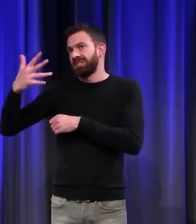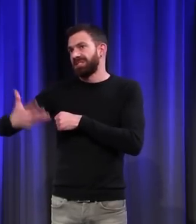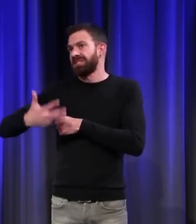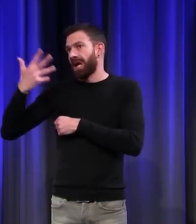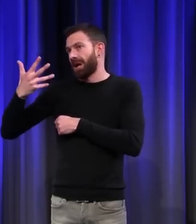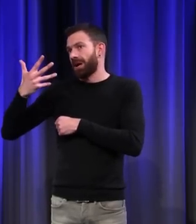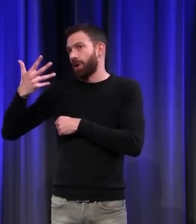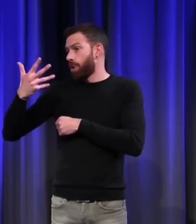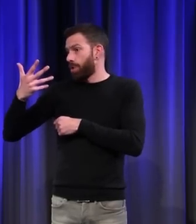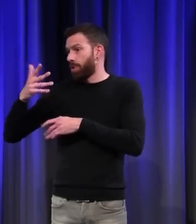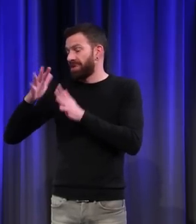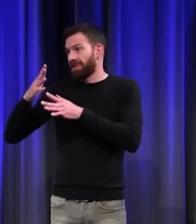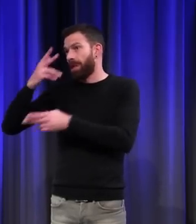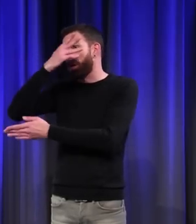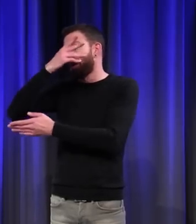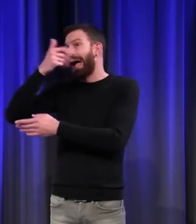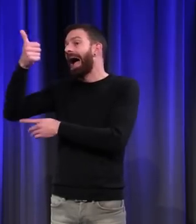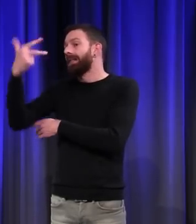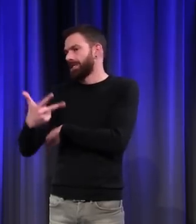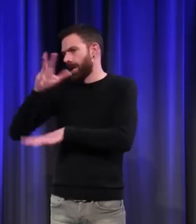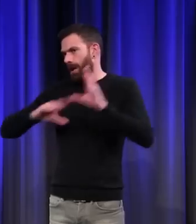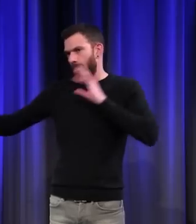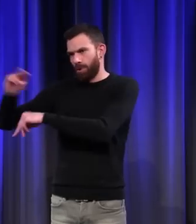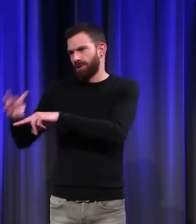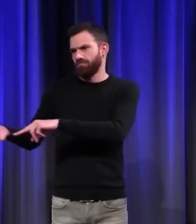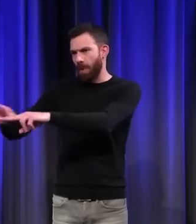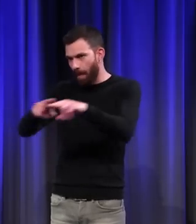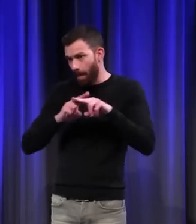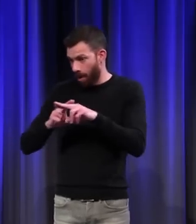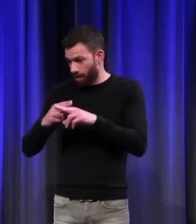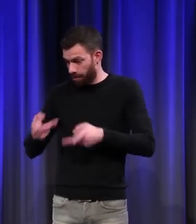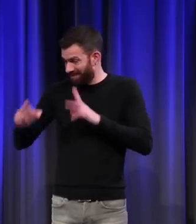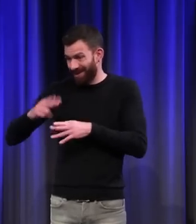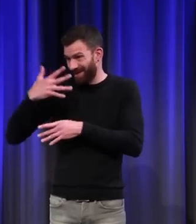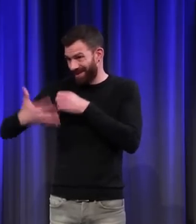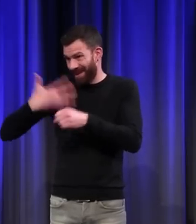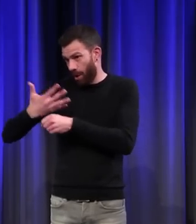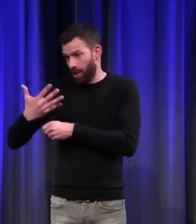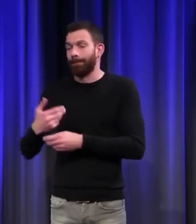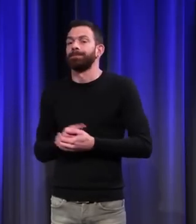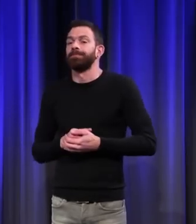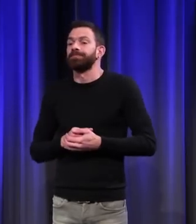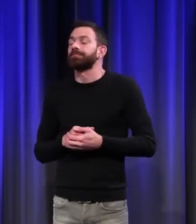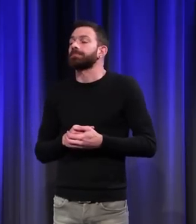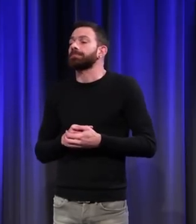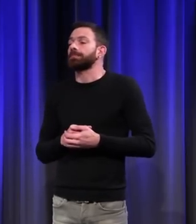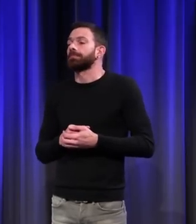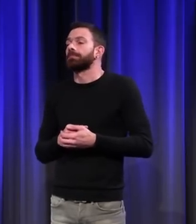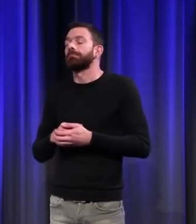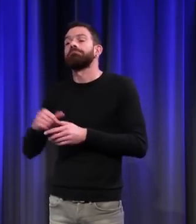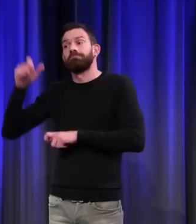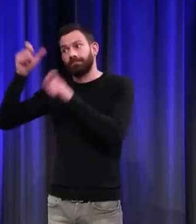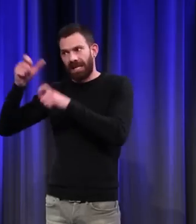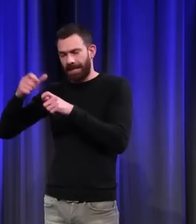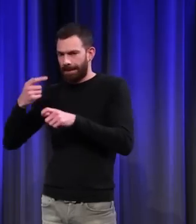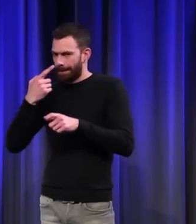la population européenne. C'est incroyable, en cinq ans. Et les contemporains ont plus ou moins l'idée que les